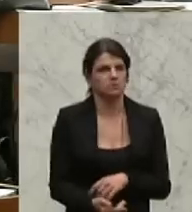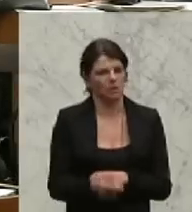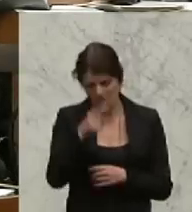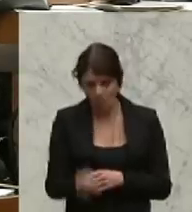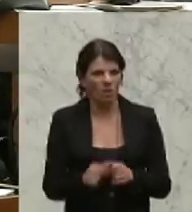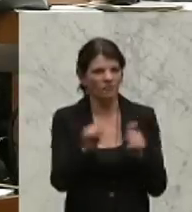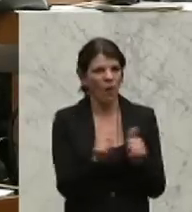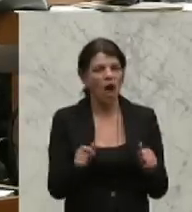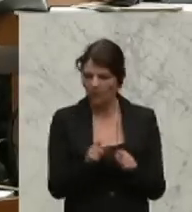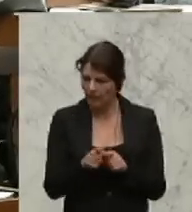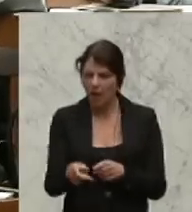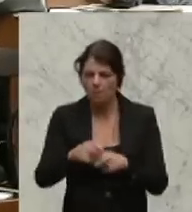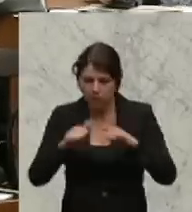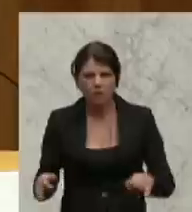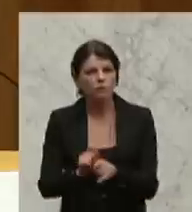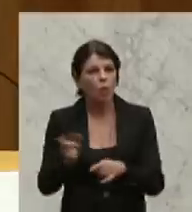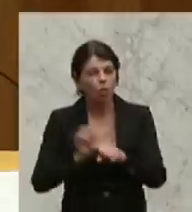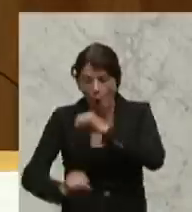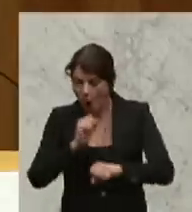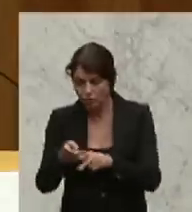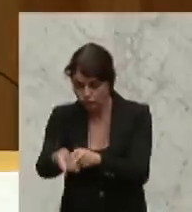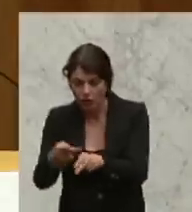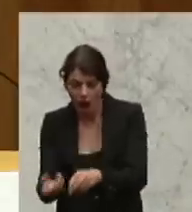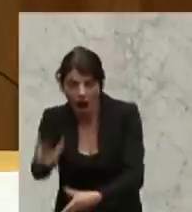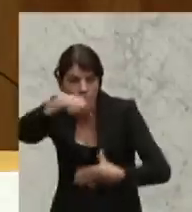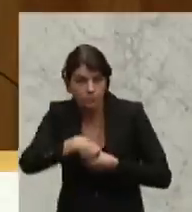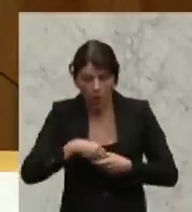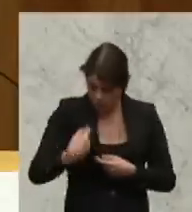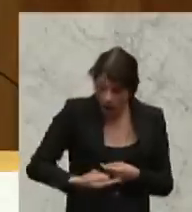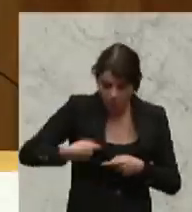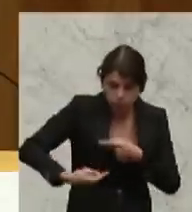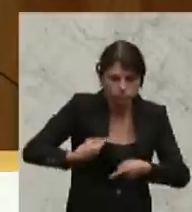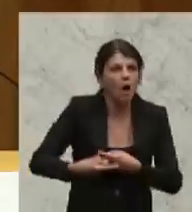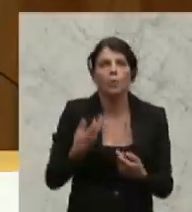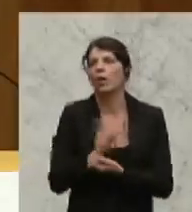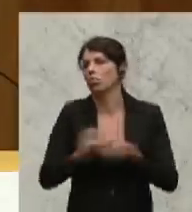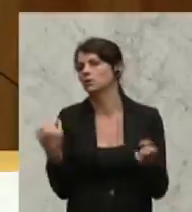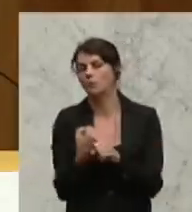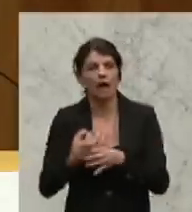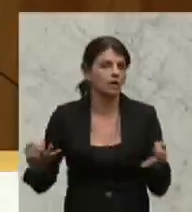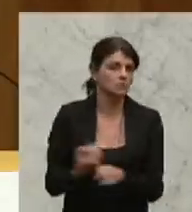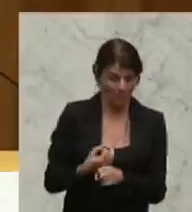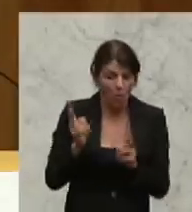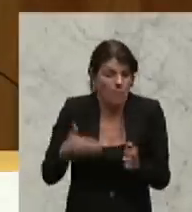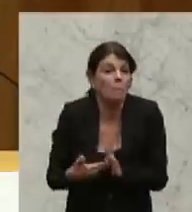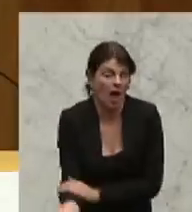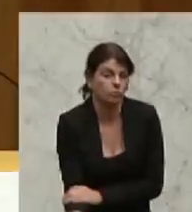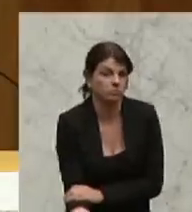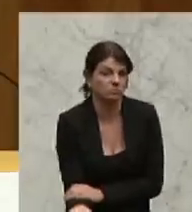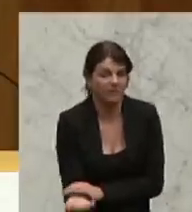notverstaatlicht wurde und dass in der Folge erst recht wieder alles unterblieben ist, was notwendig gewesen wäre. Und